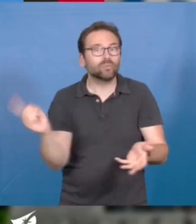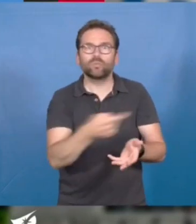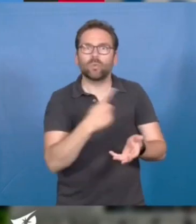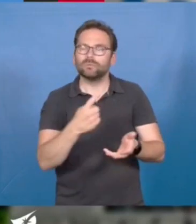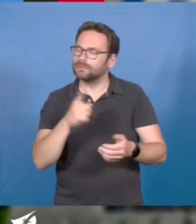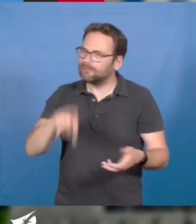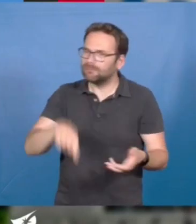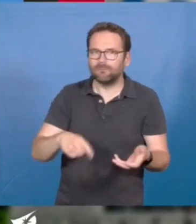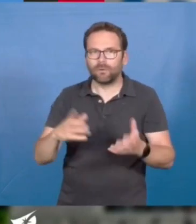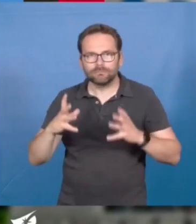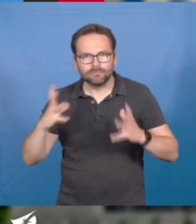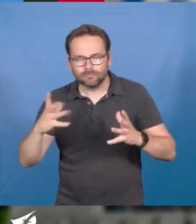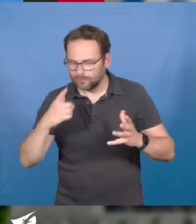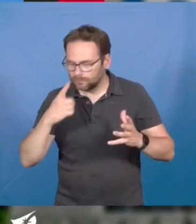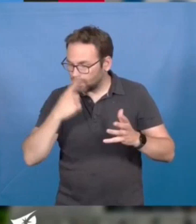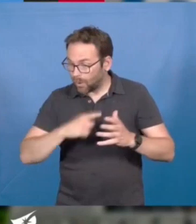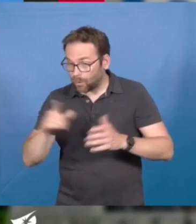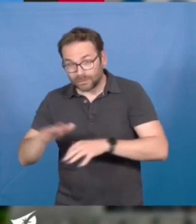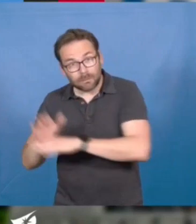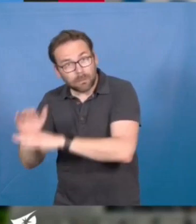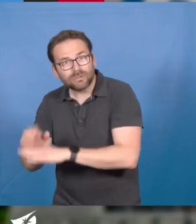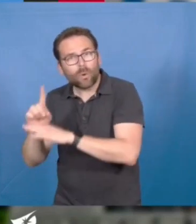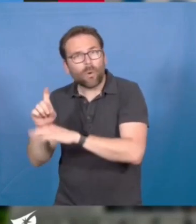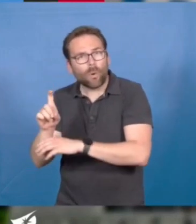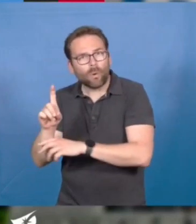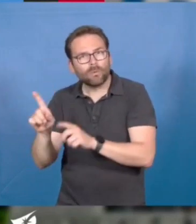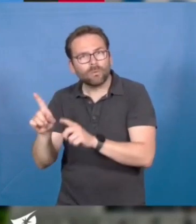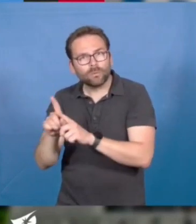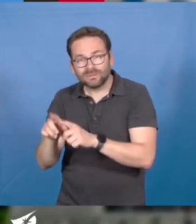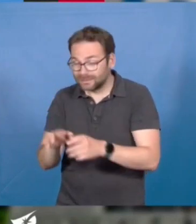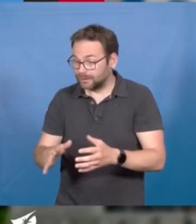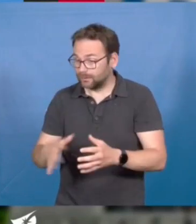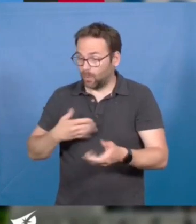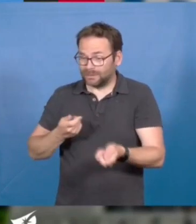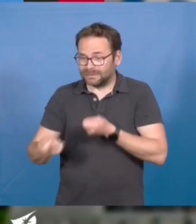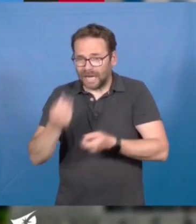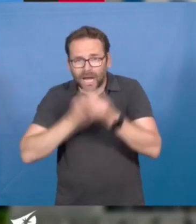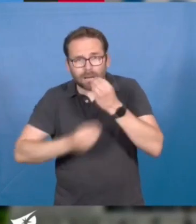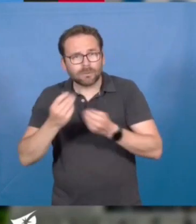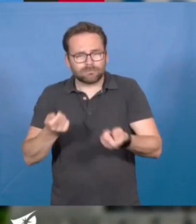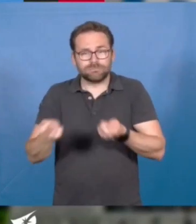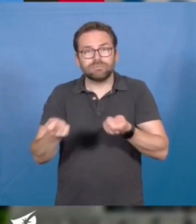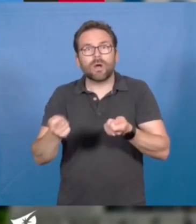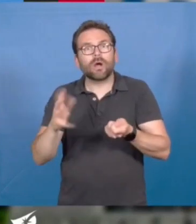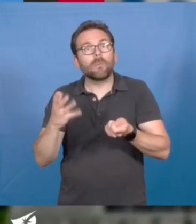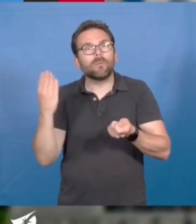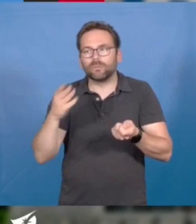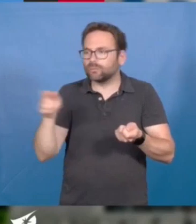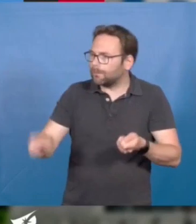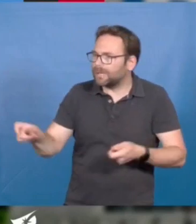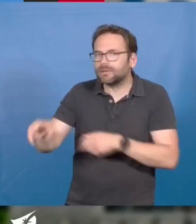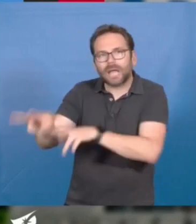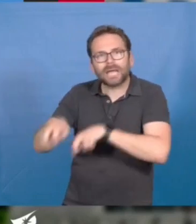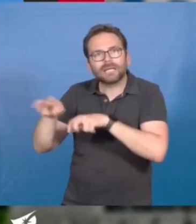de protection de la ressource en eau et de la reconquête de notre souveraineté alimentaire sans nos agriculteurs et leurs